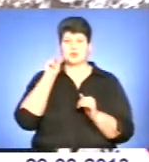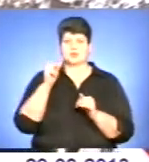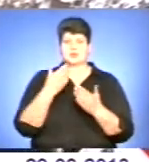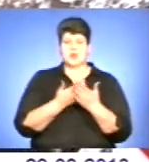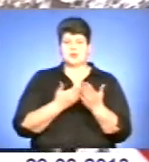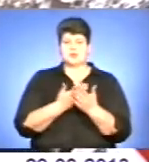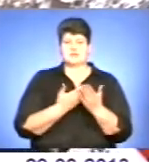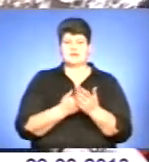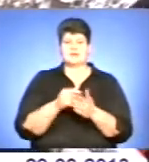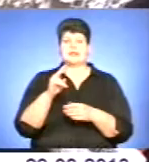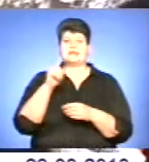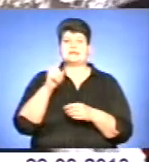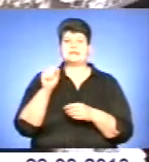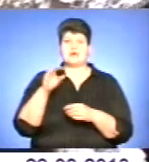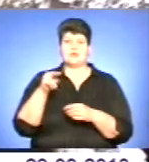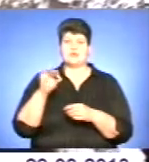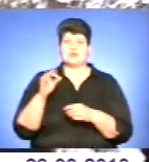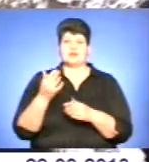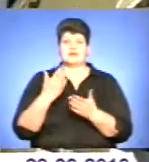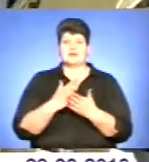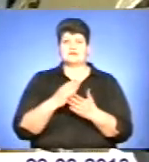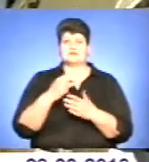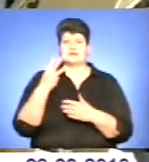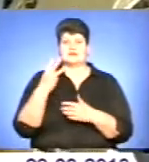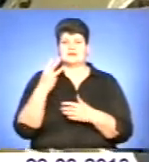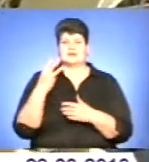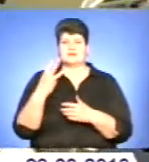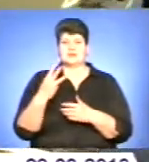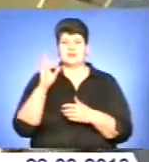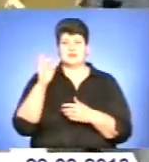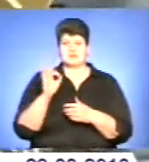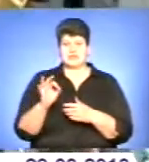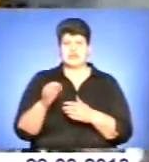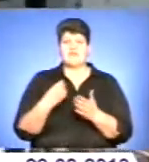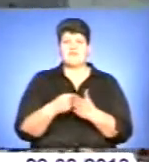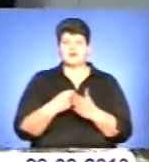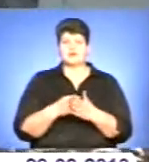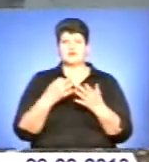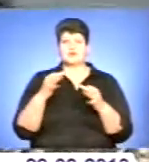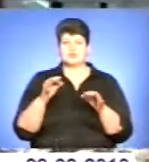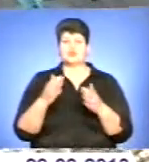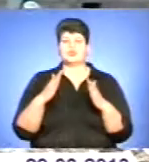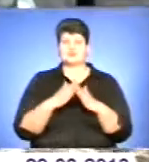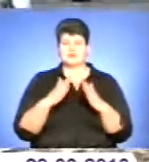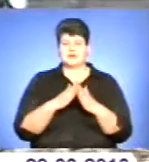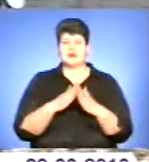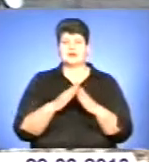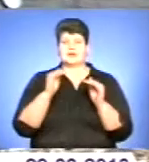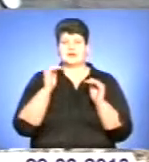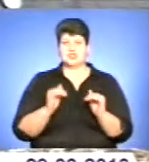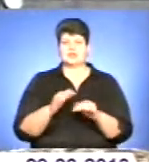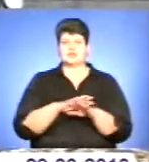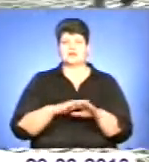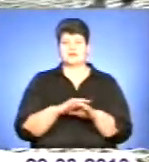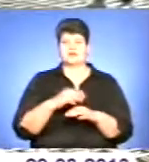іпотека – 5-7%, тут 3%. Вартість заступного житла на Харківщині нижча за ринково на 30%.